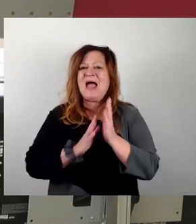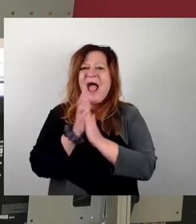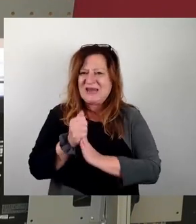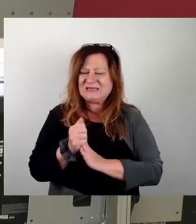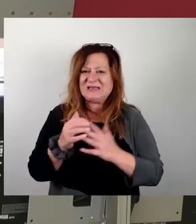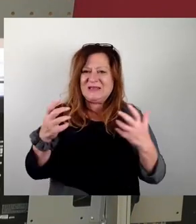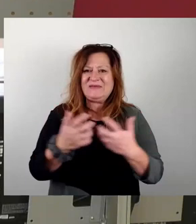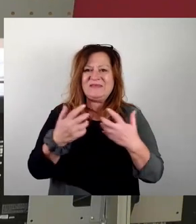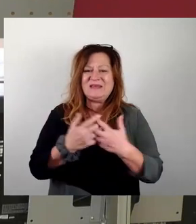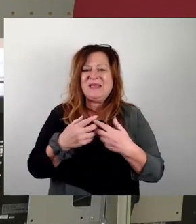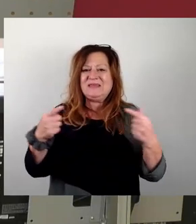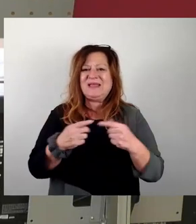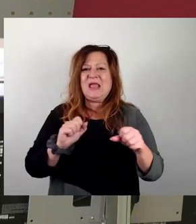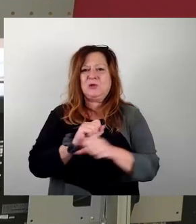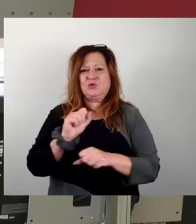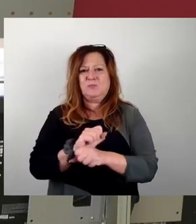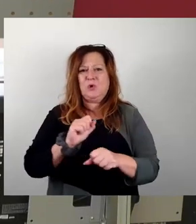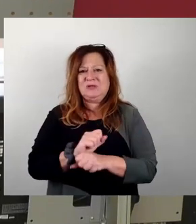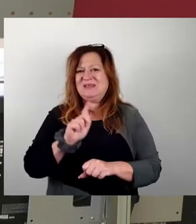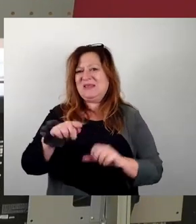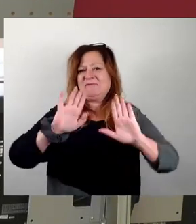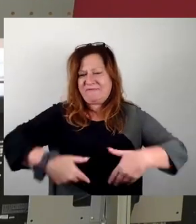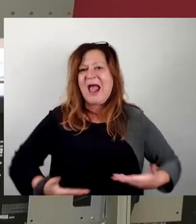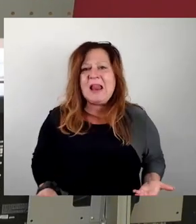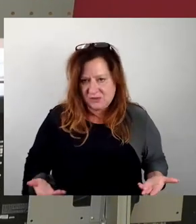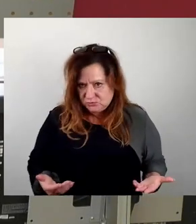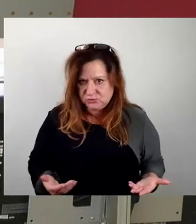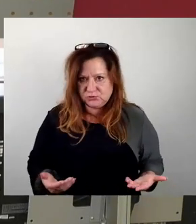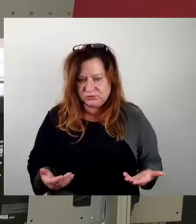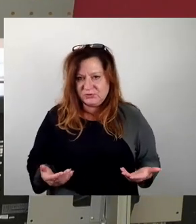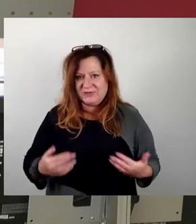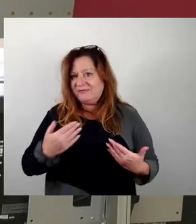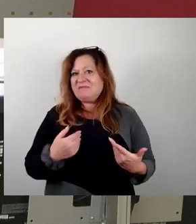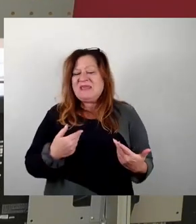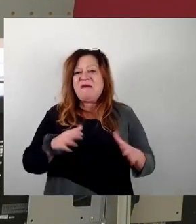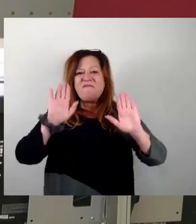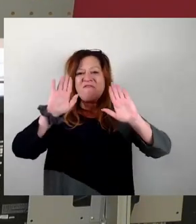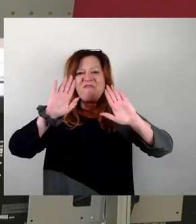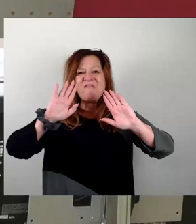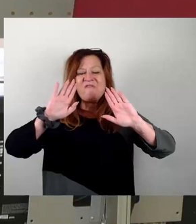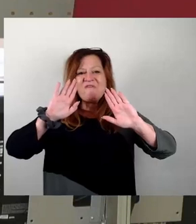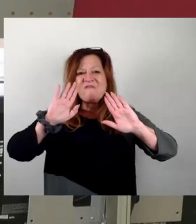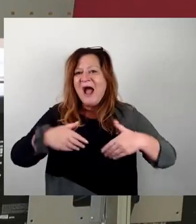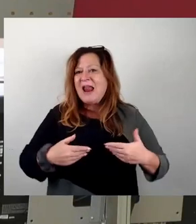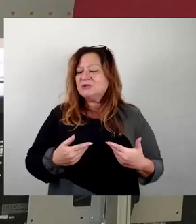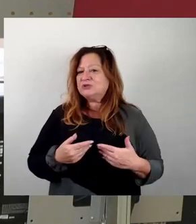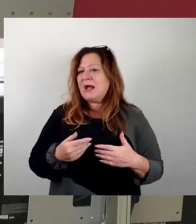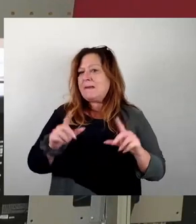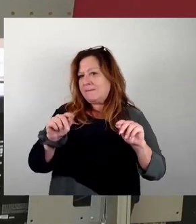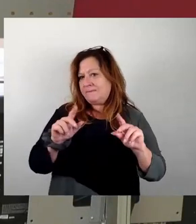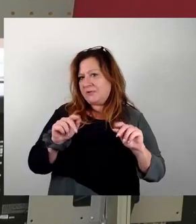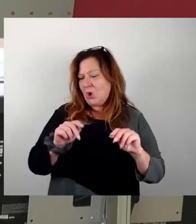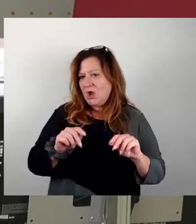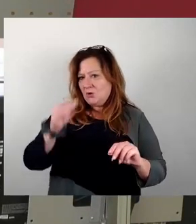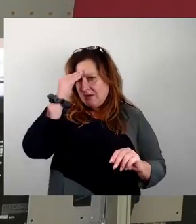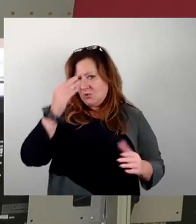protestieren. Auch das wäre dann falsch. Das ist auch eine Fehlinterpretation. Ich wollte eigentlich nur noch einen Vorschlag machen,